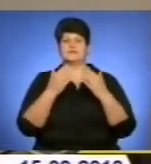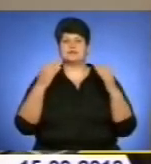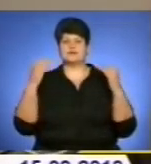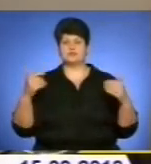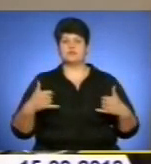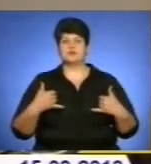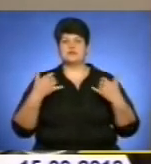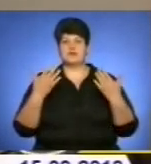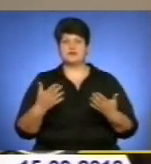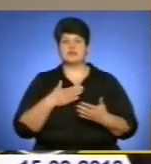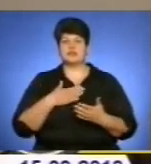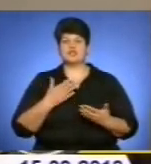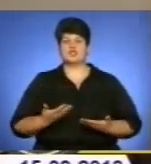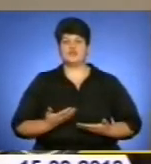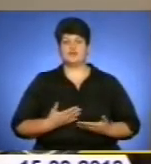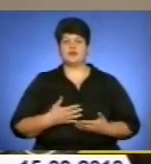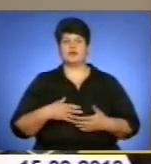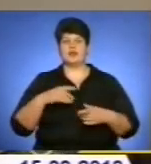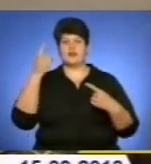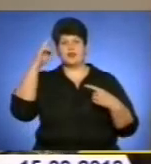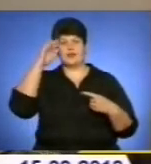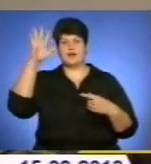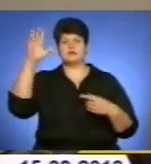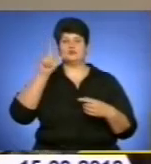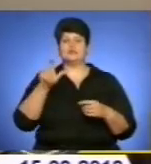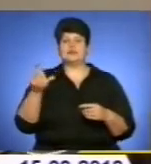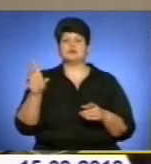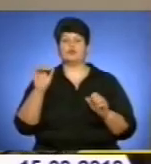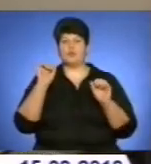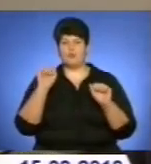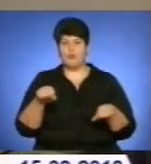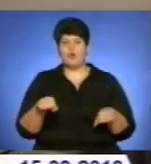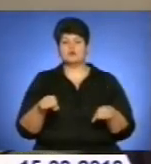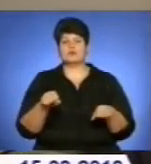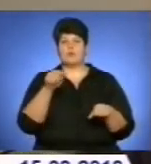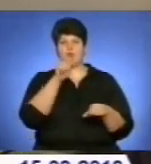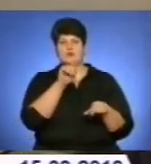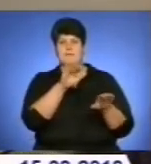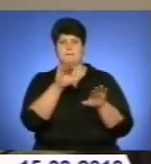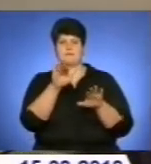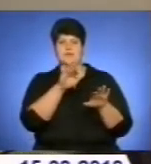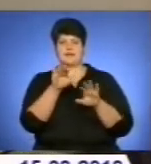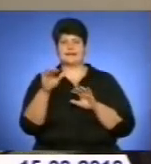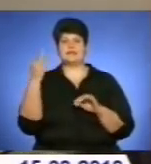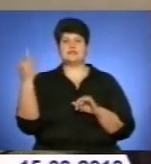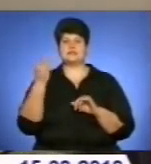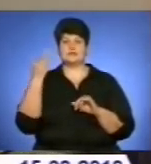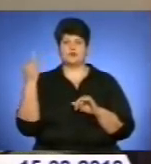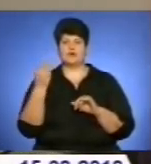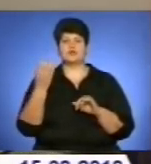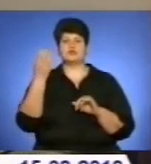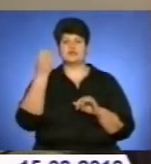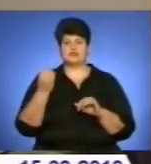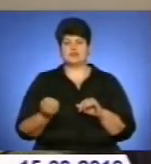життя. Ті ж люди творили перші кроки незалежної України в нашому краї. Ми сьогодні